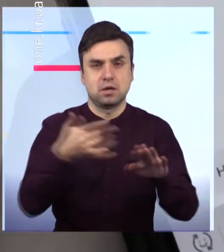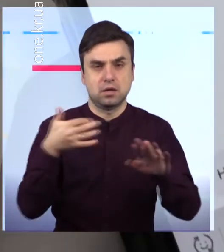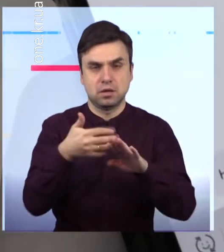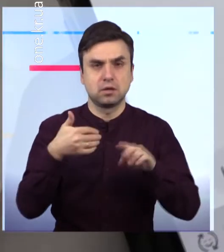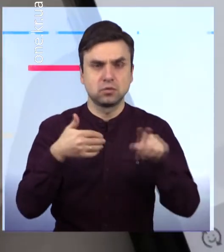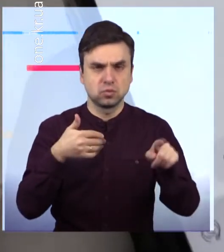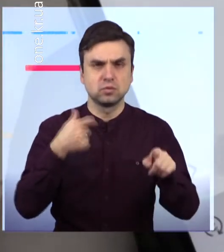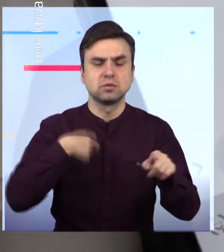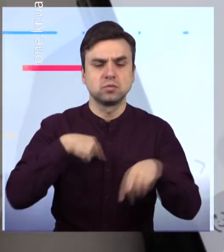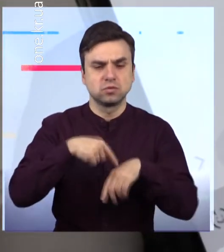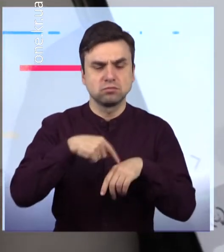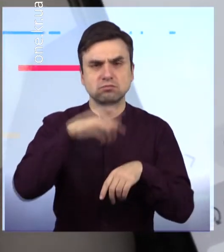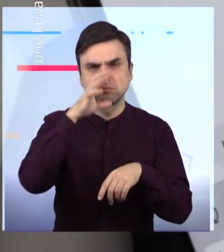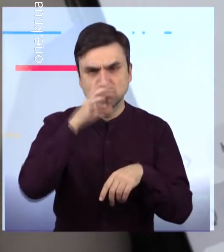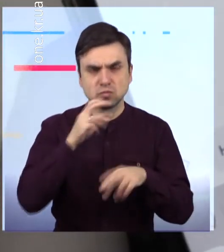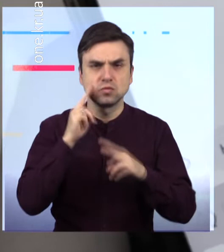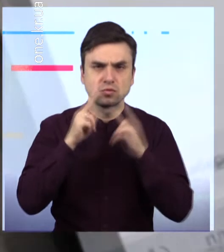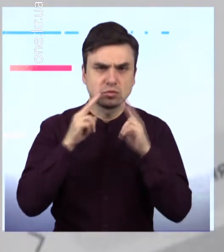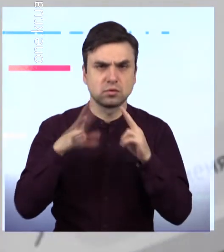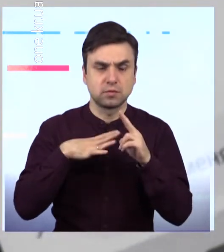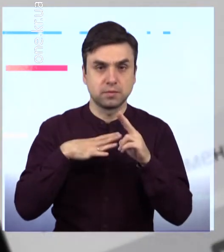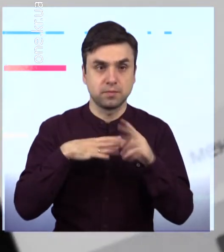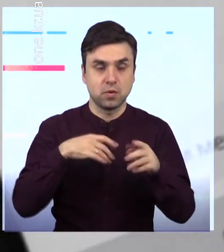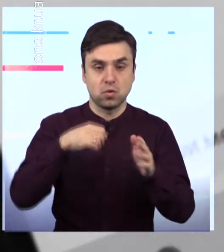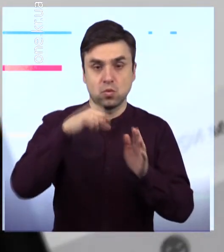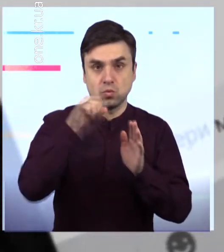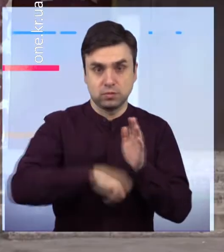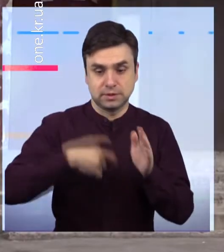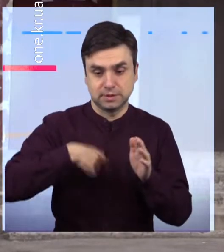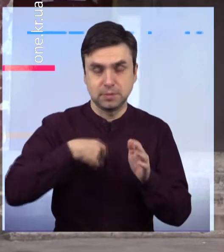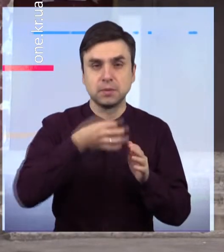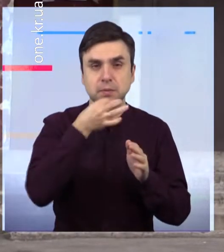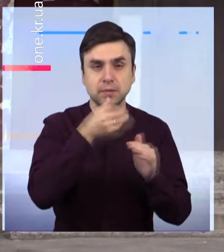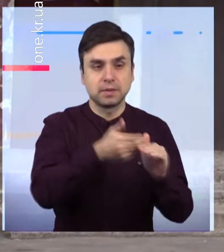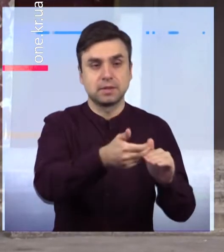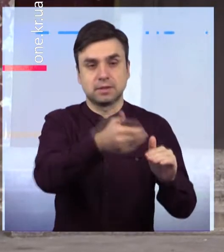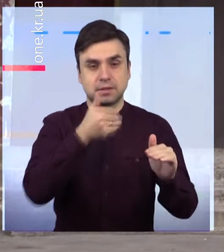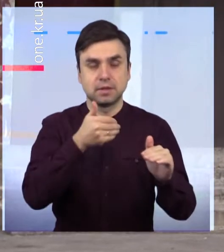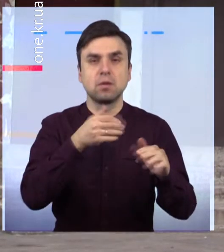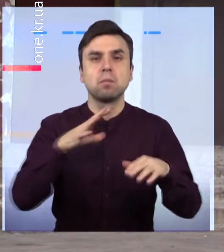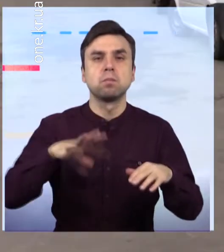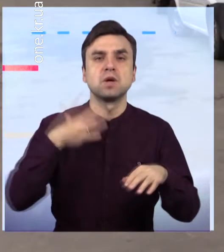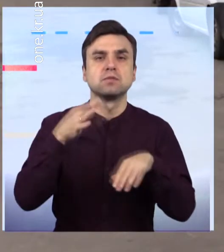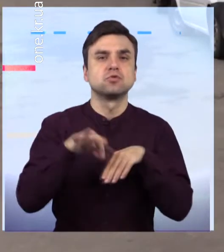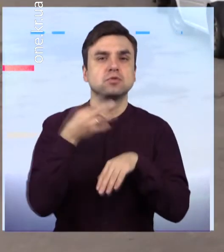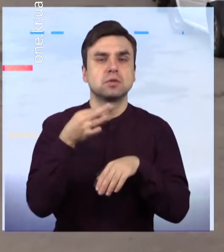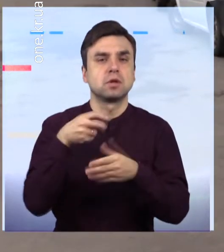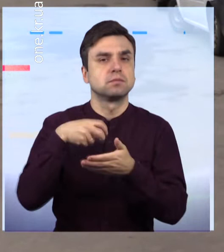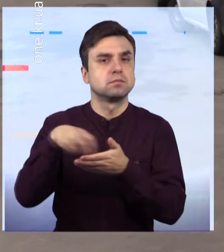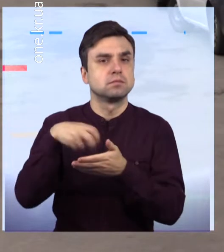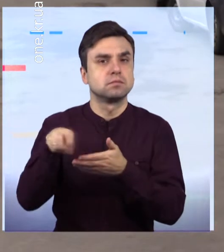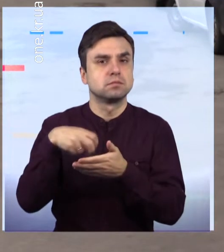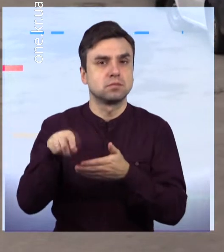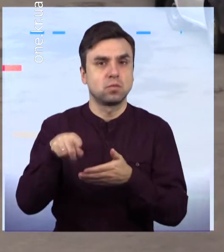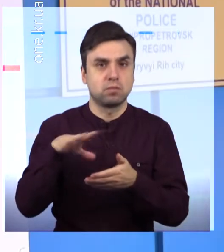напередодні самогубства начебто скаржився у листуванні колишній дружині Так це чи ні? Та в інших обставинах самогубства наразі